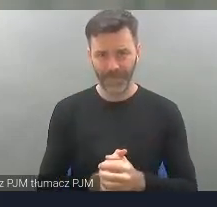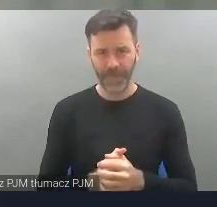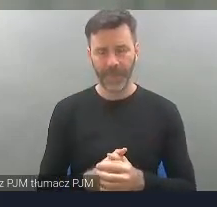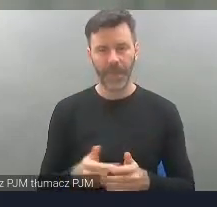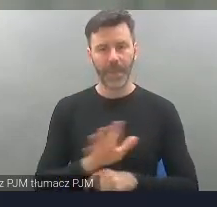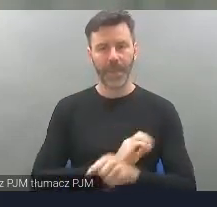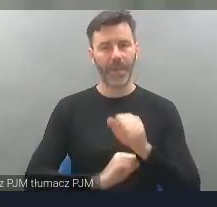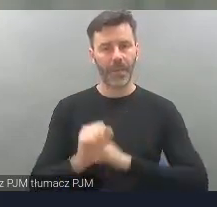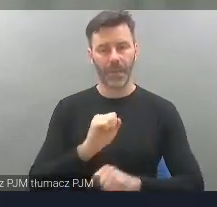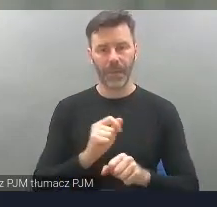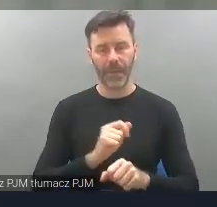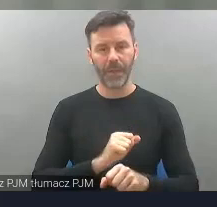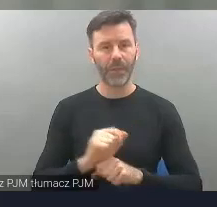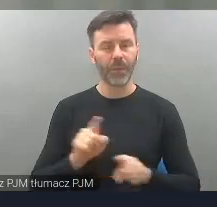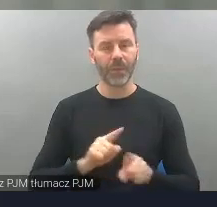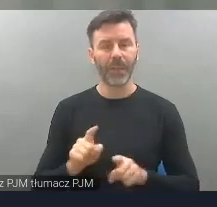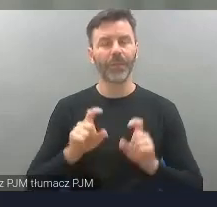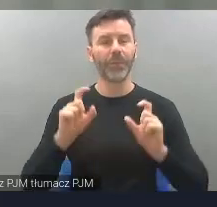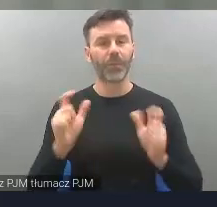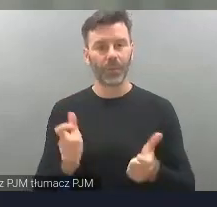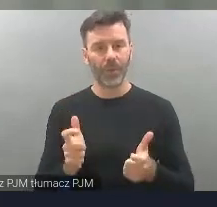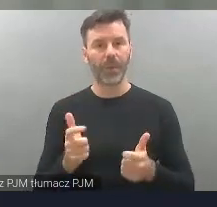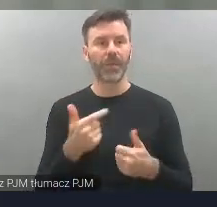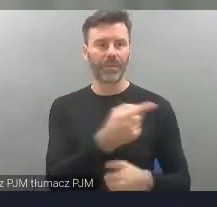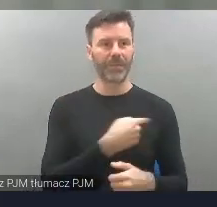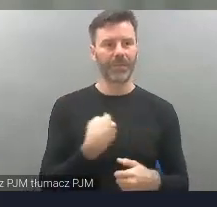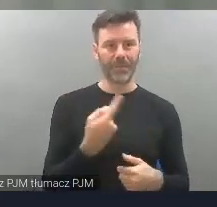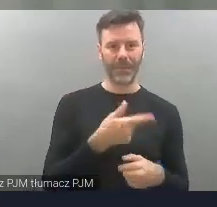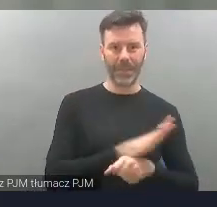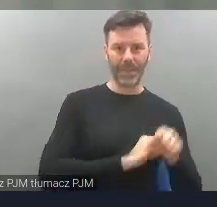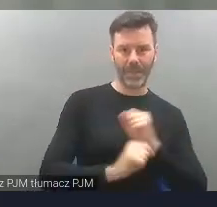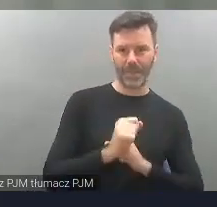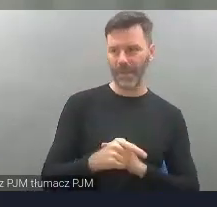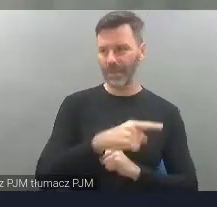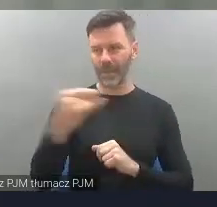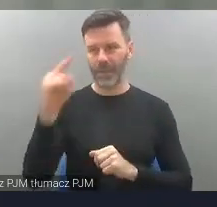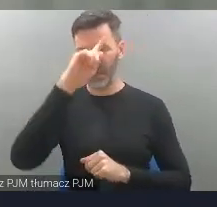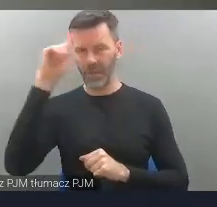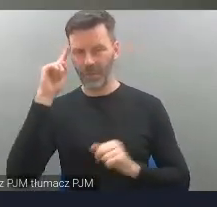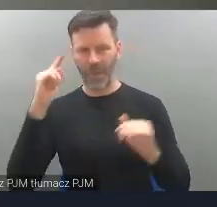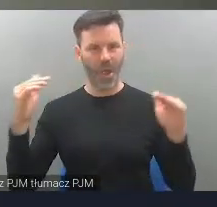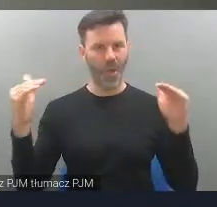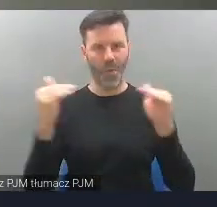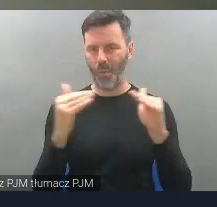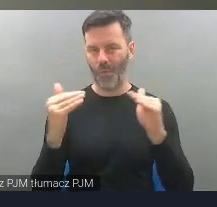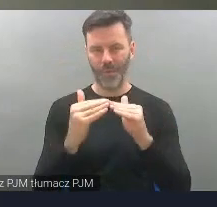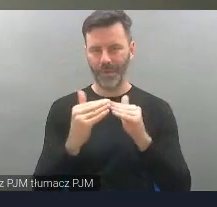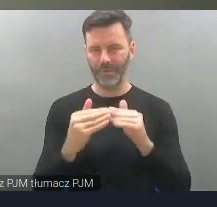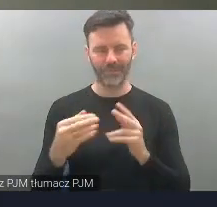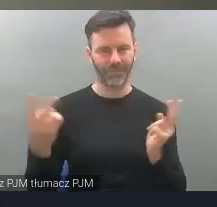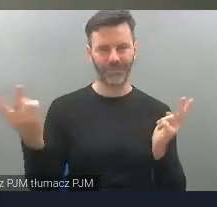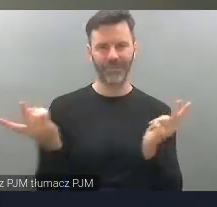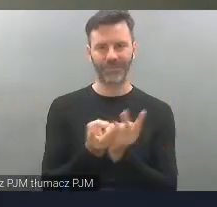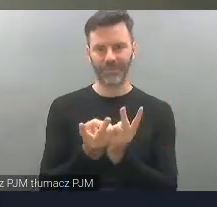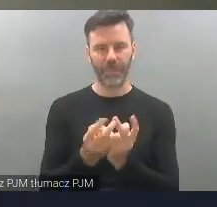znaczy niesprawny. To jesteśmy takimi samymi ludźmi jak wszyscy inni ludzie, niezależnie od tego,